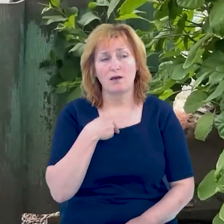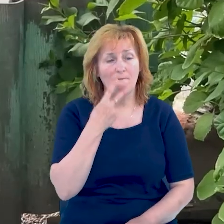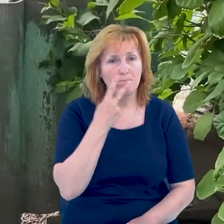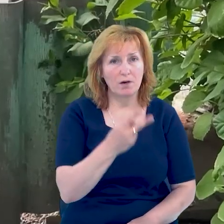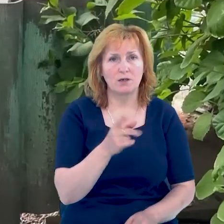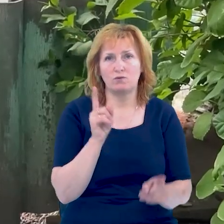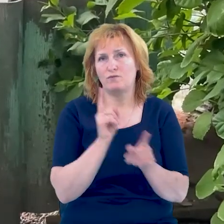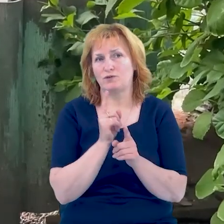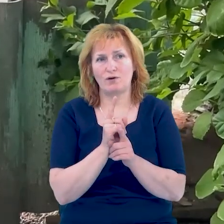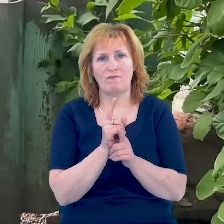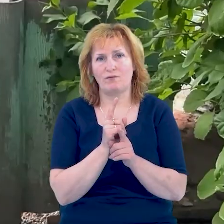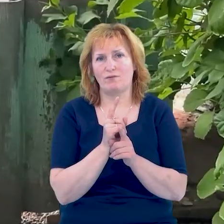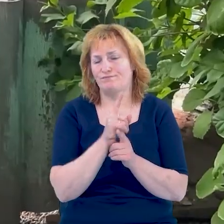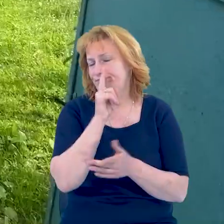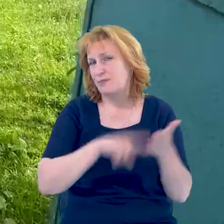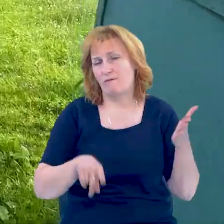але вона для мене жива.